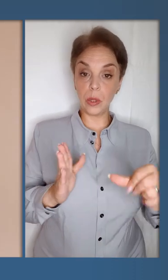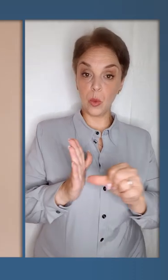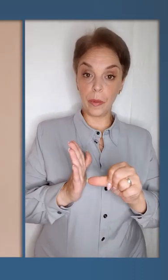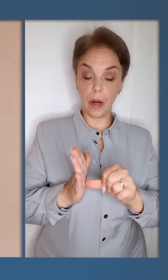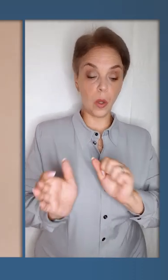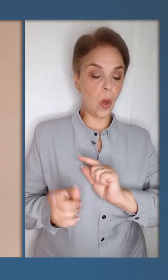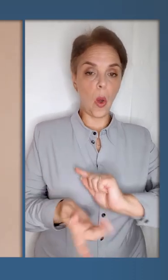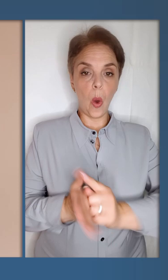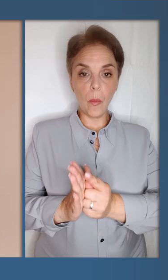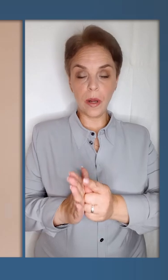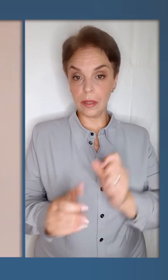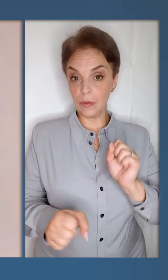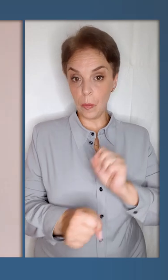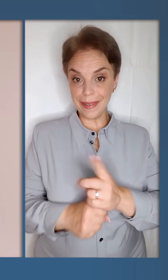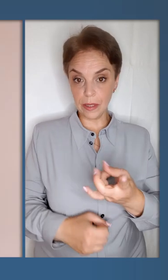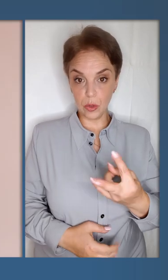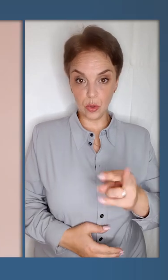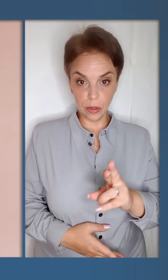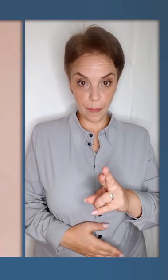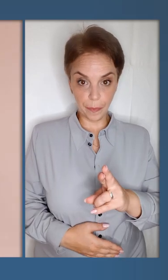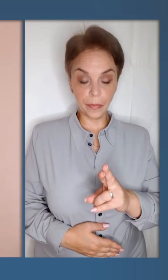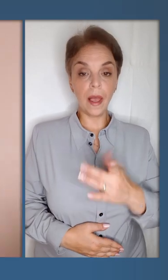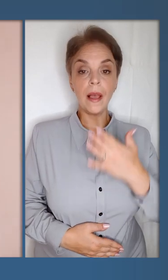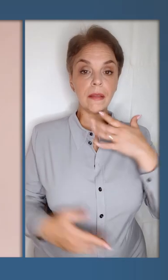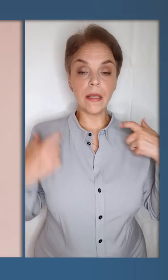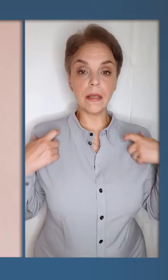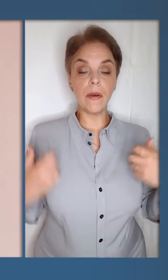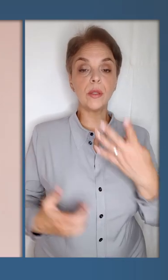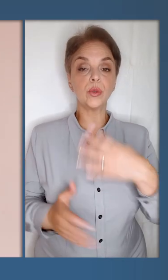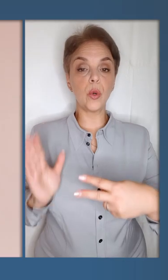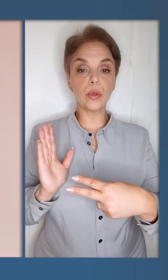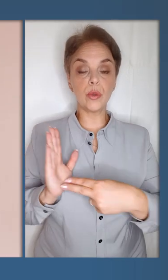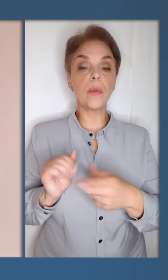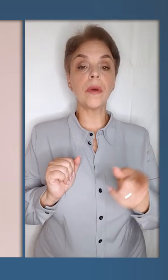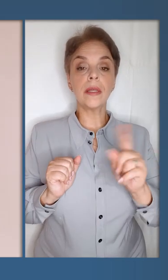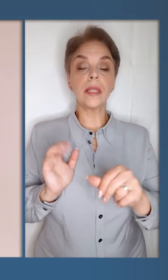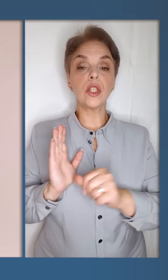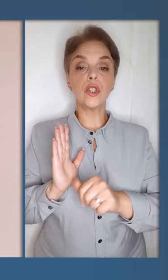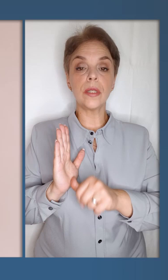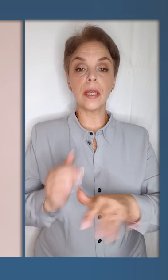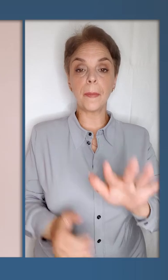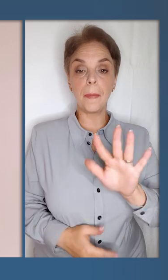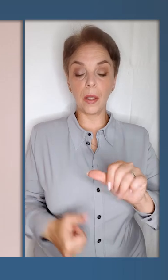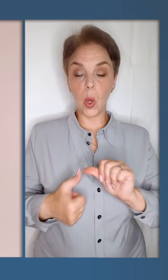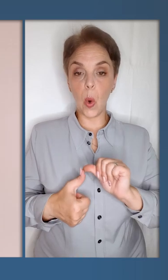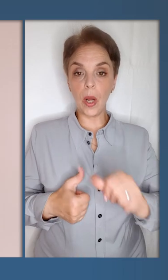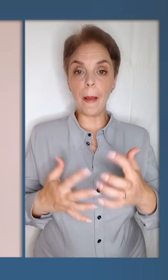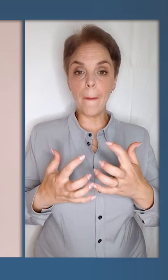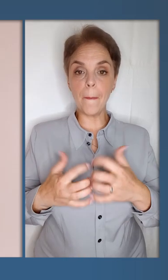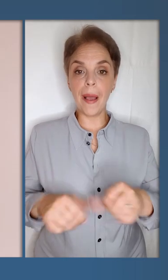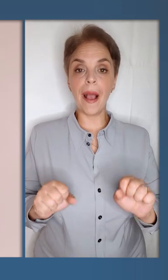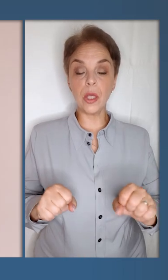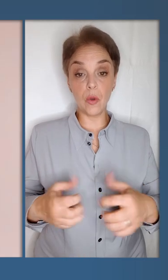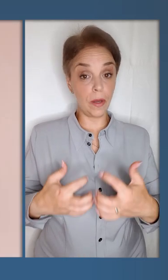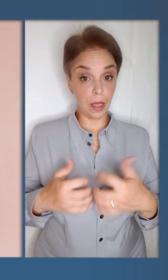бригад оперативного призначення Нацгвардії, 47 та 65 окремих